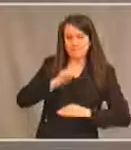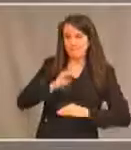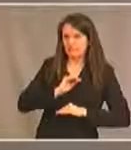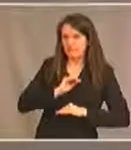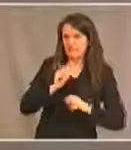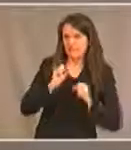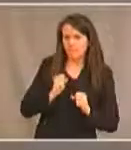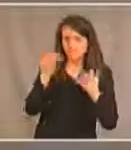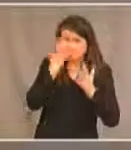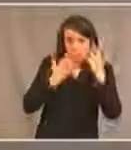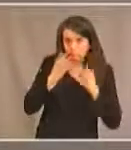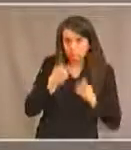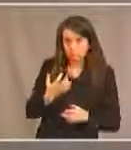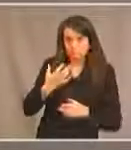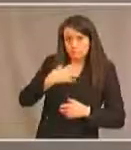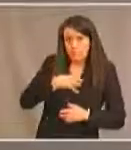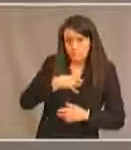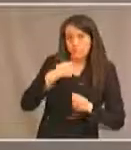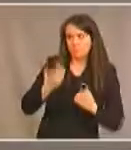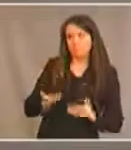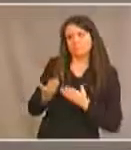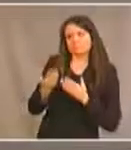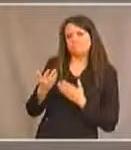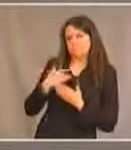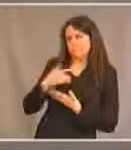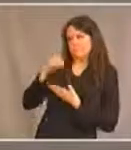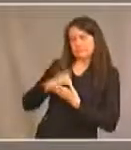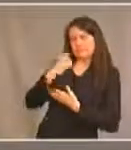préoccupations en matière de discrimination